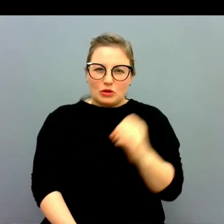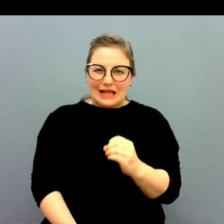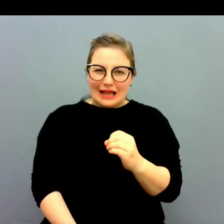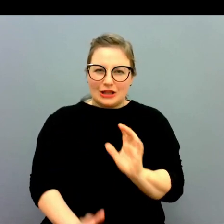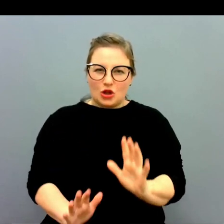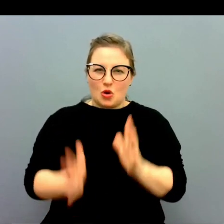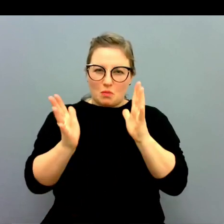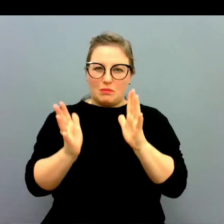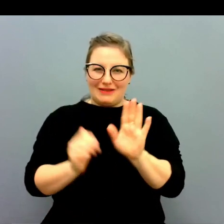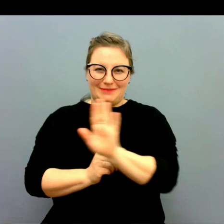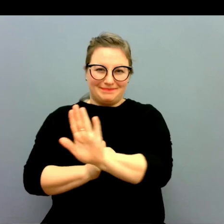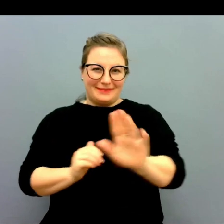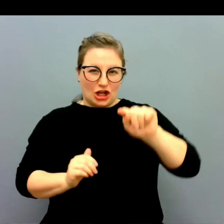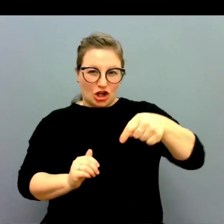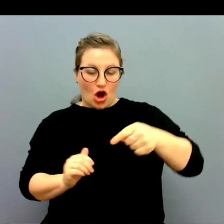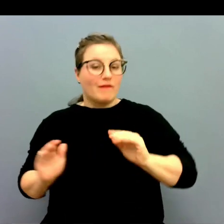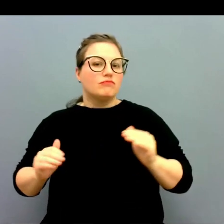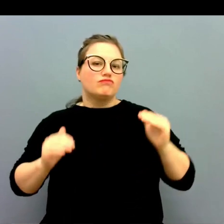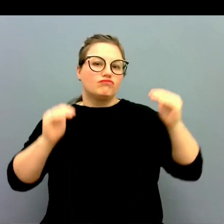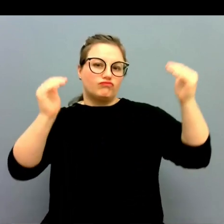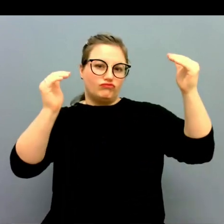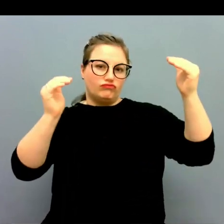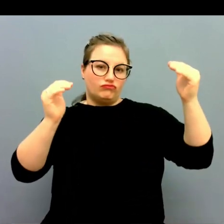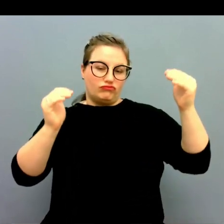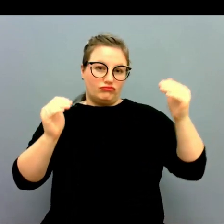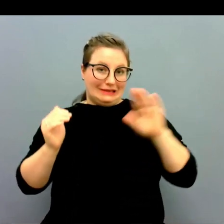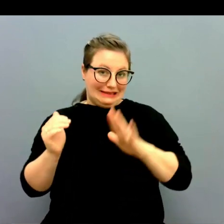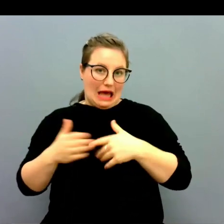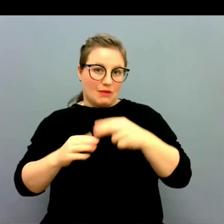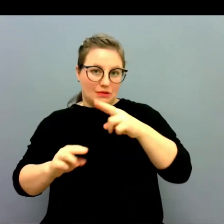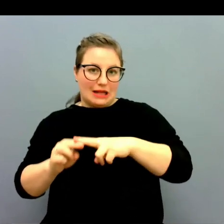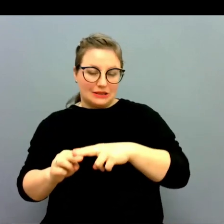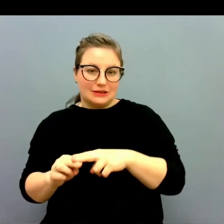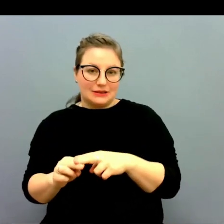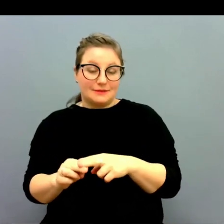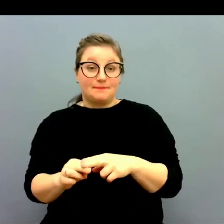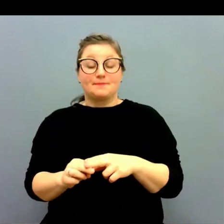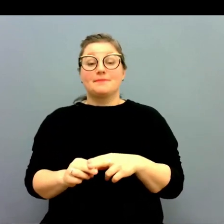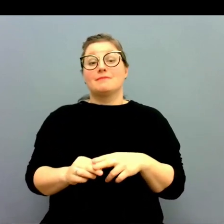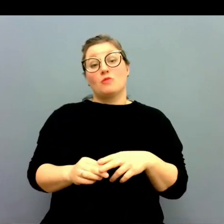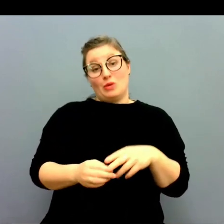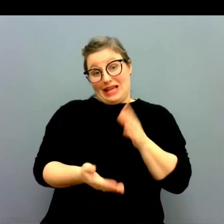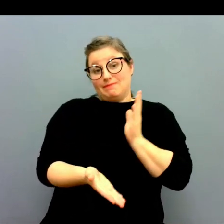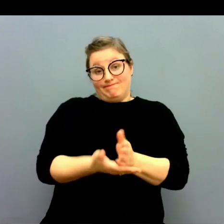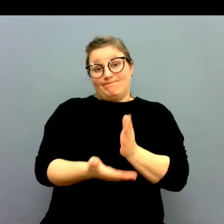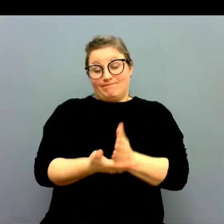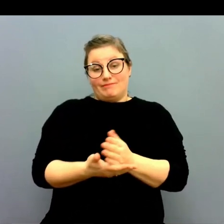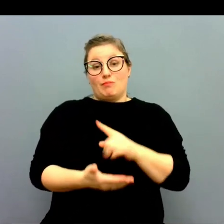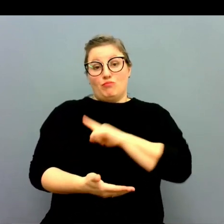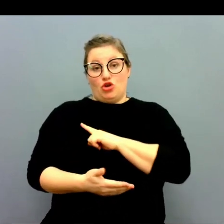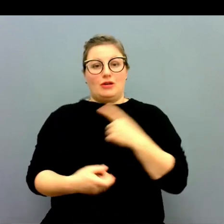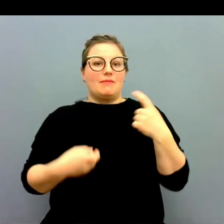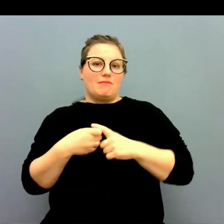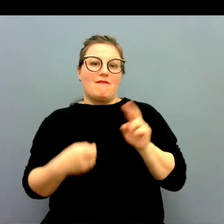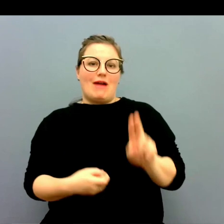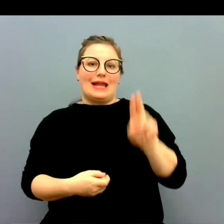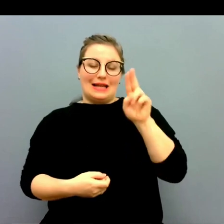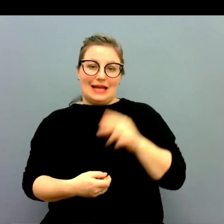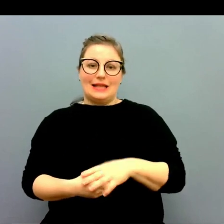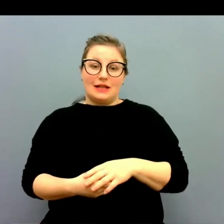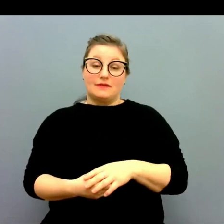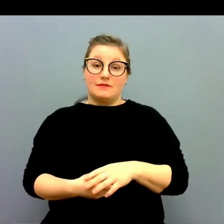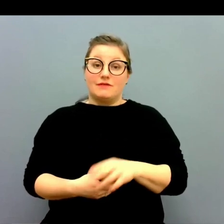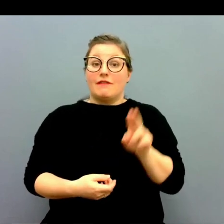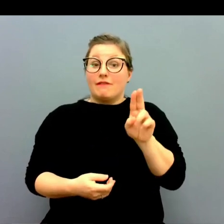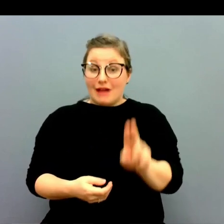att de har ökade krav på sig på sin arbetsplats. Och det stämmer ju väldigt väl med verkligheten